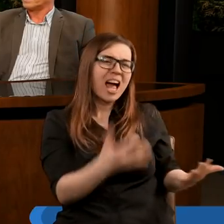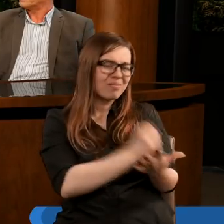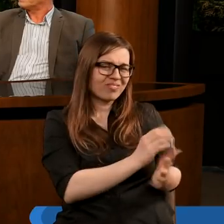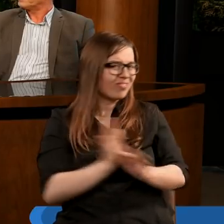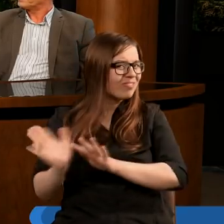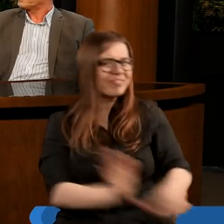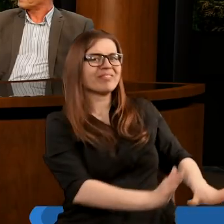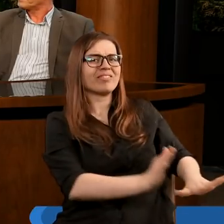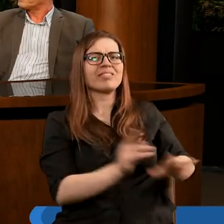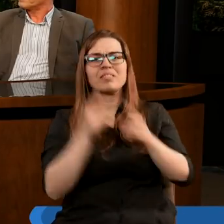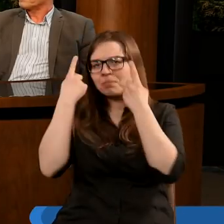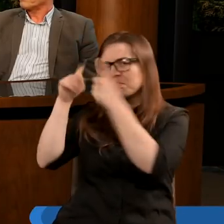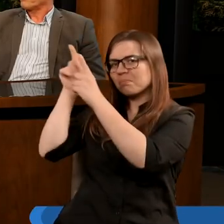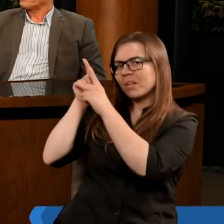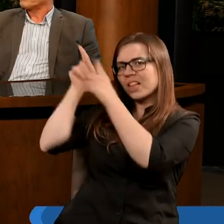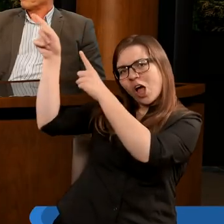ziemskie.